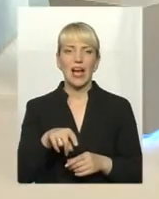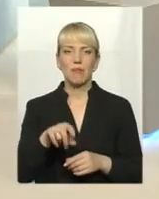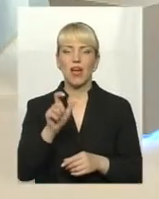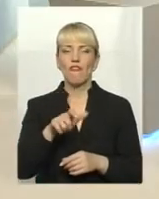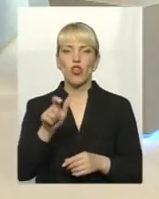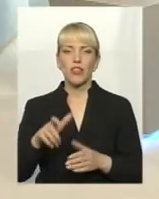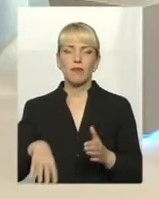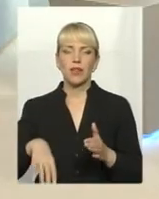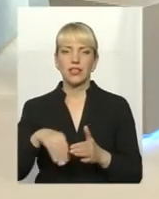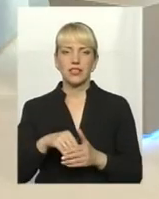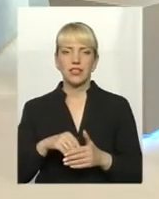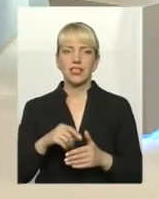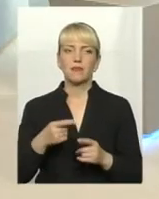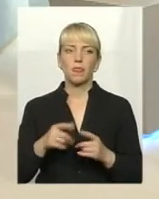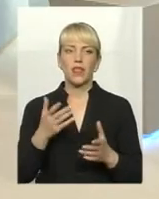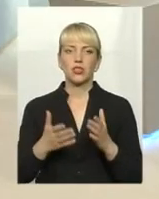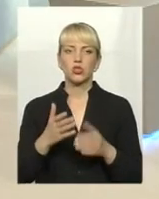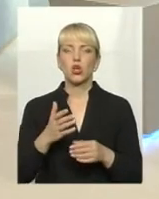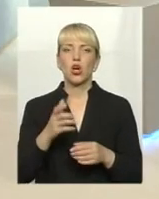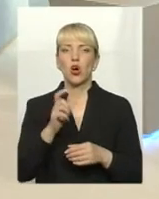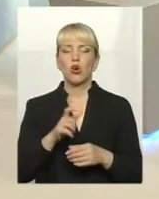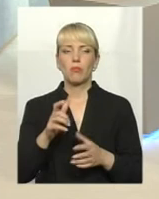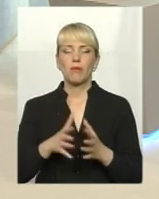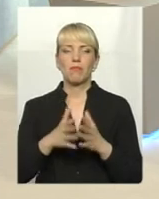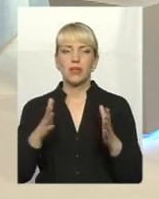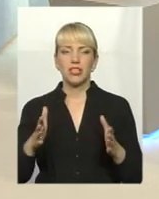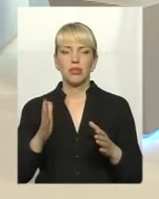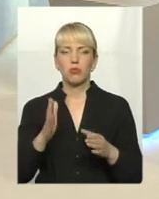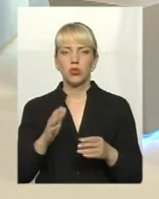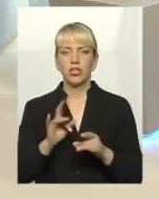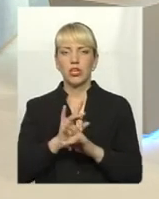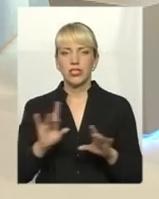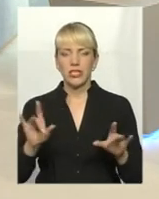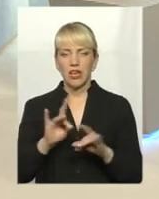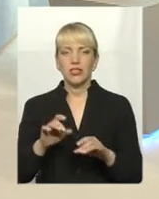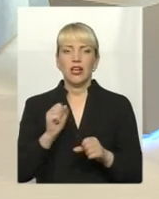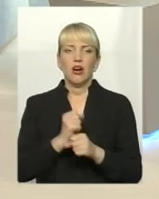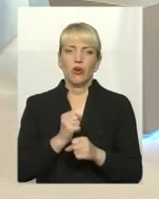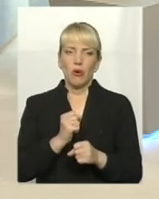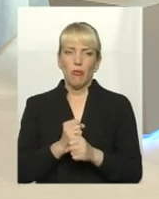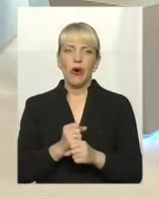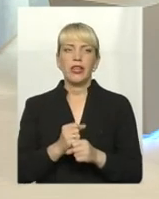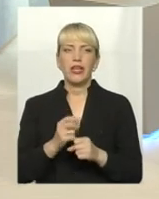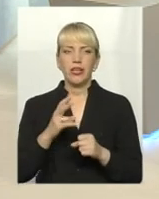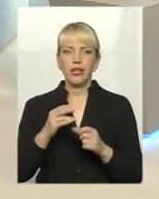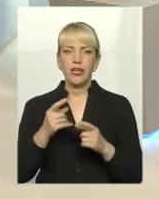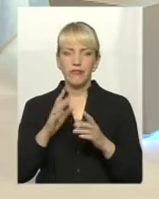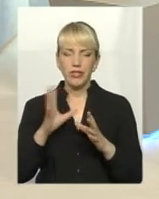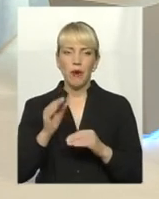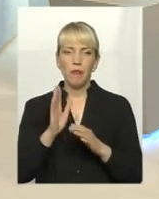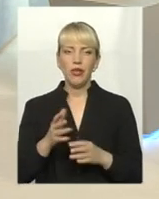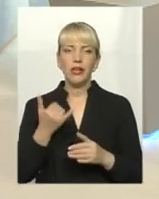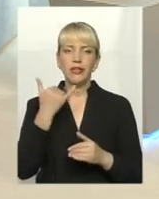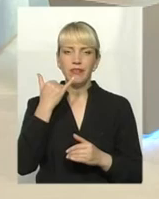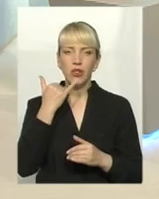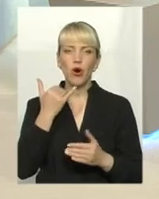можливо, якщо громадян більше до цього стимулювати. Будуть роз'яснення, будуть місця. У нас наразі